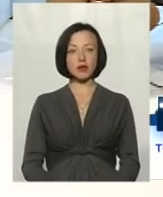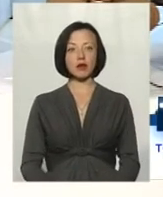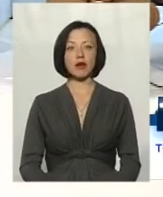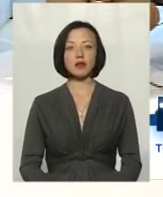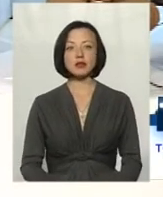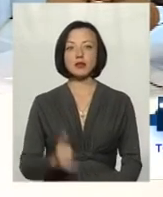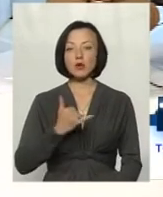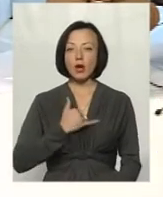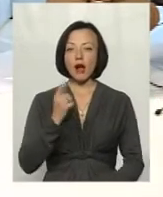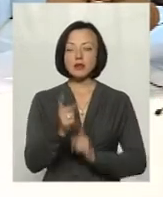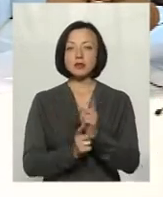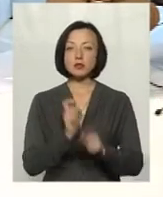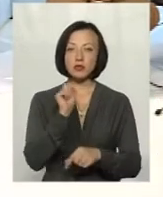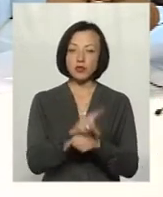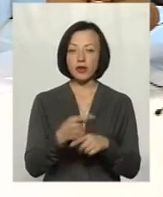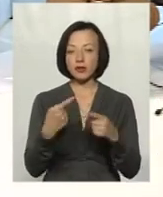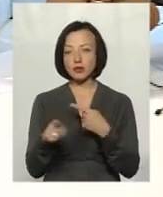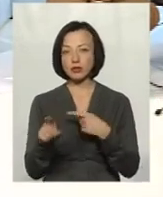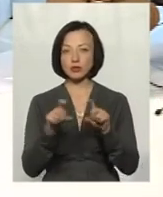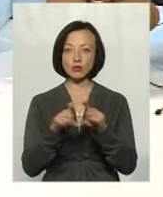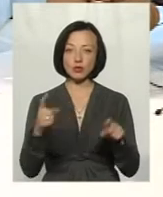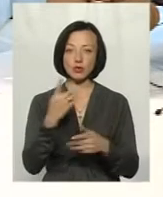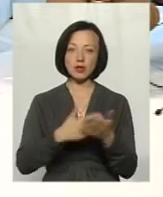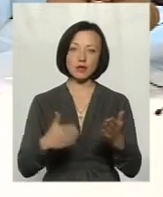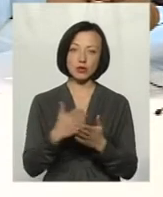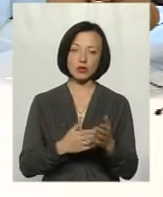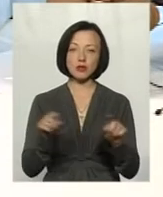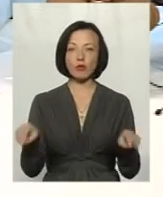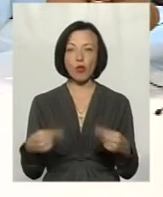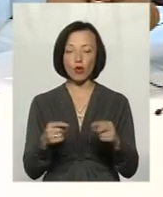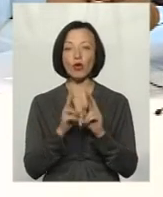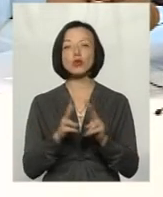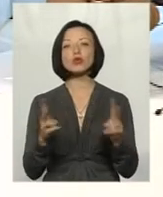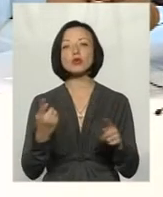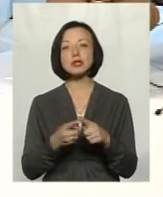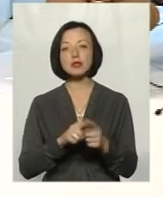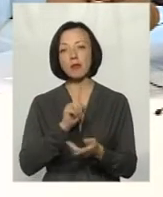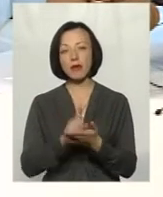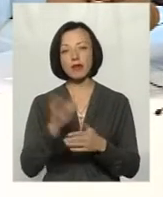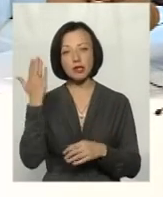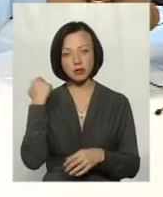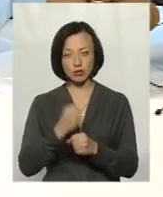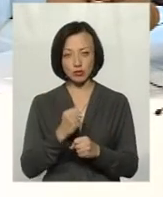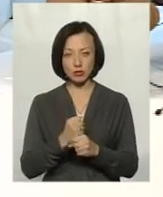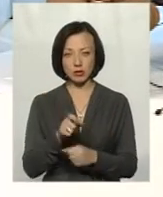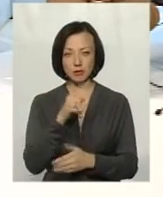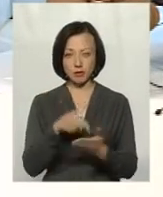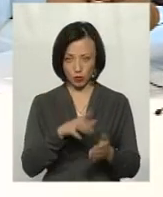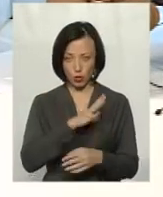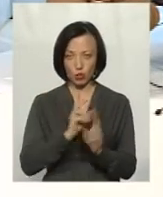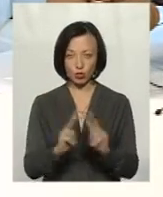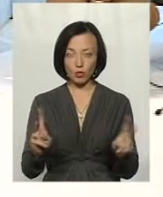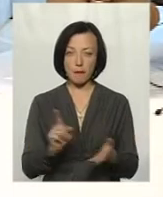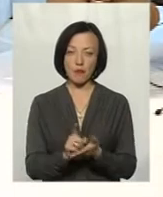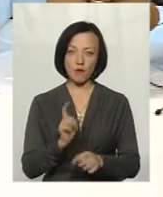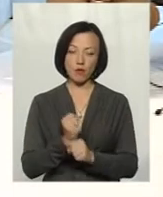змінюється повноваження тих чи інших структур. Одні ліквідовуються, одні створюються. Хто це мав раніше робити? Були хтось,